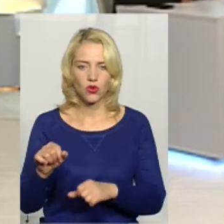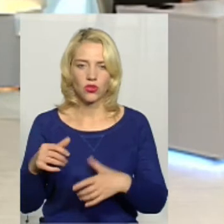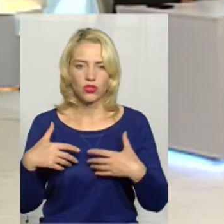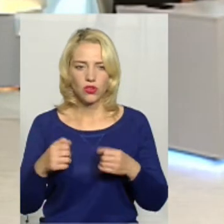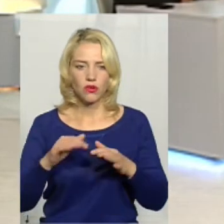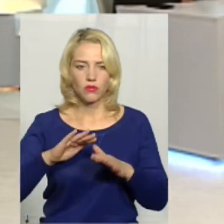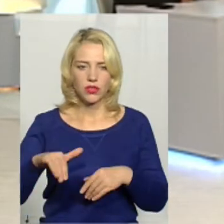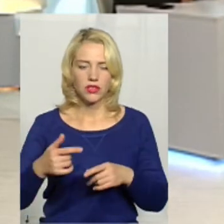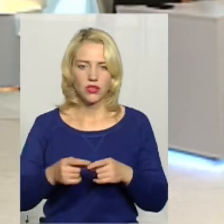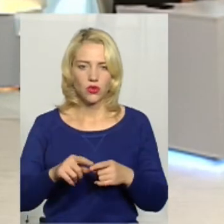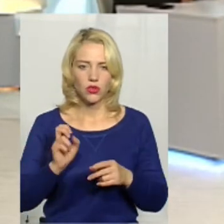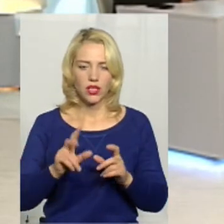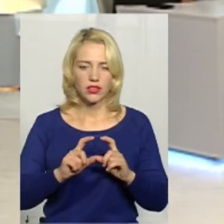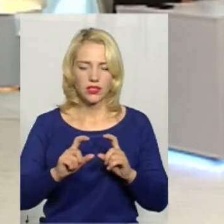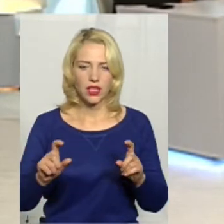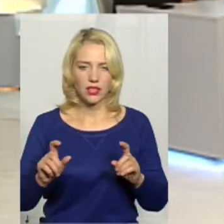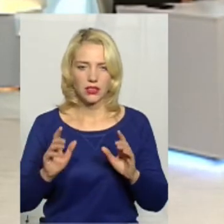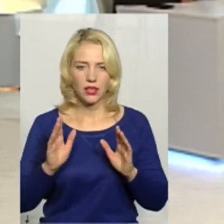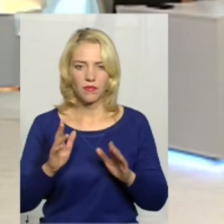Після того, як заклади